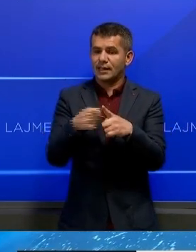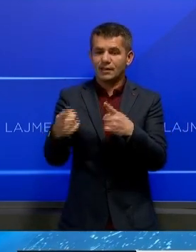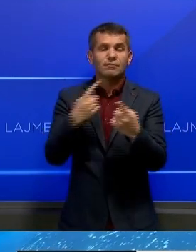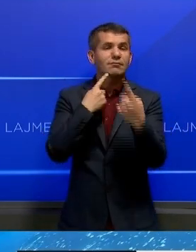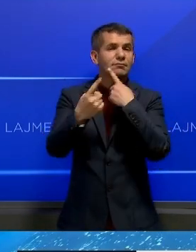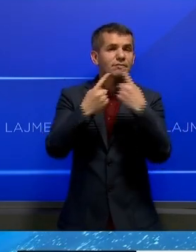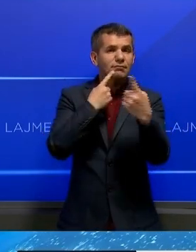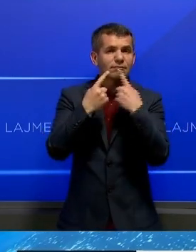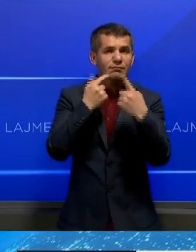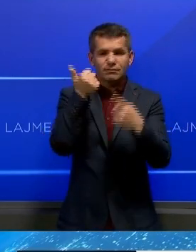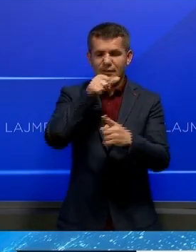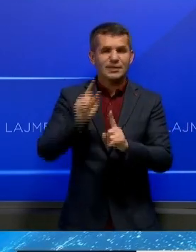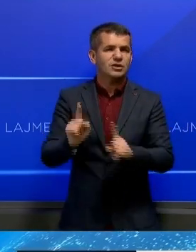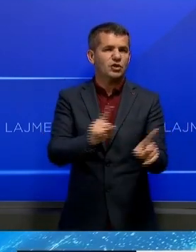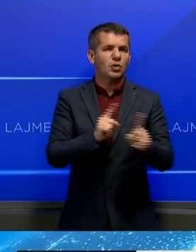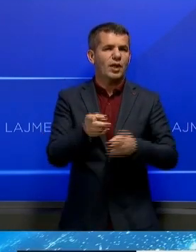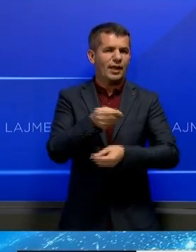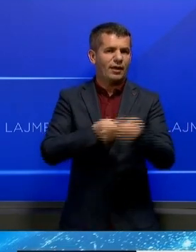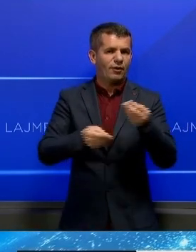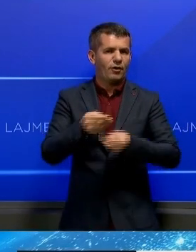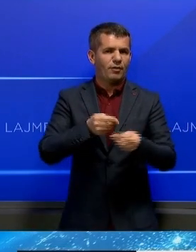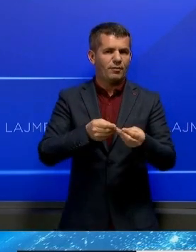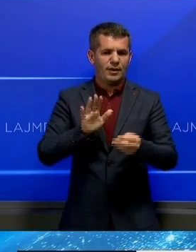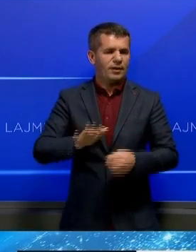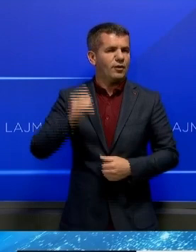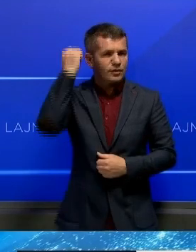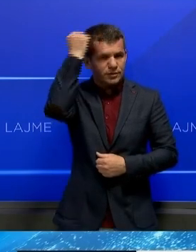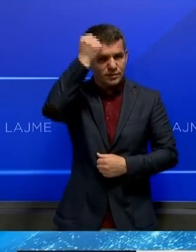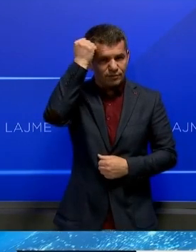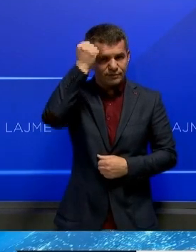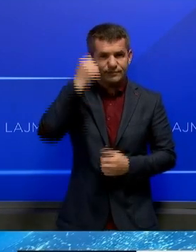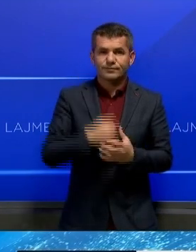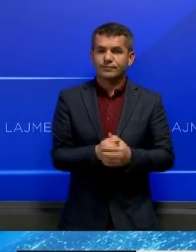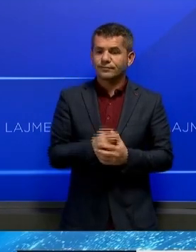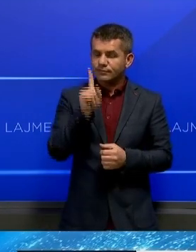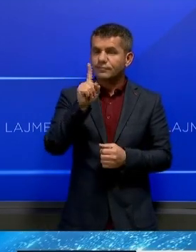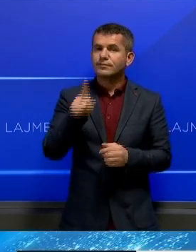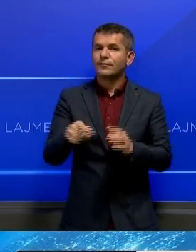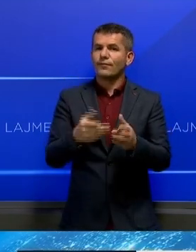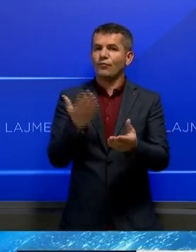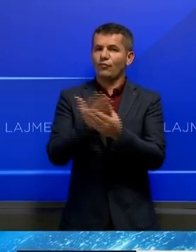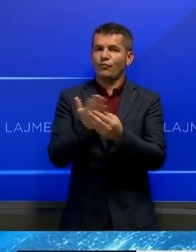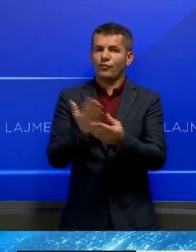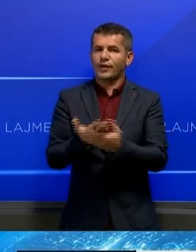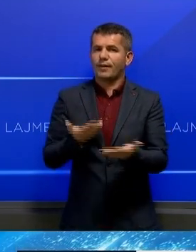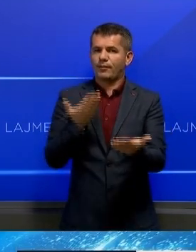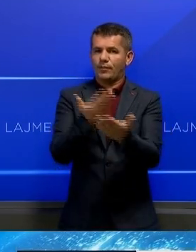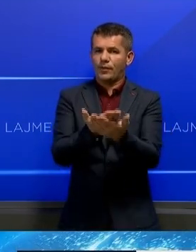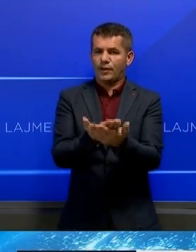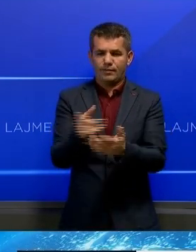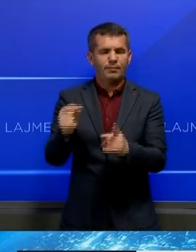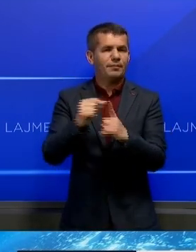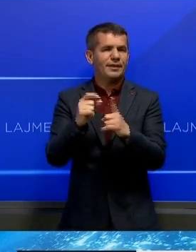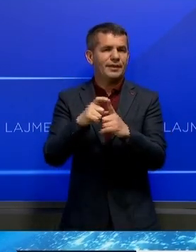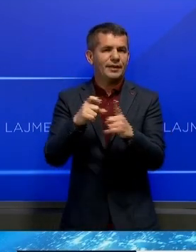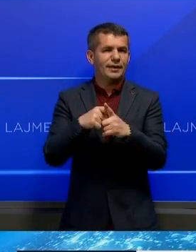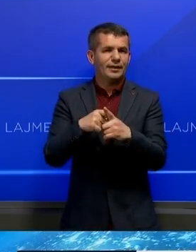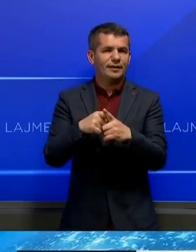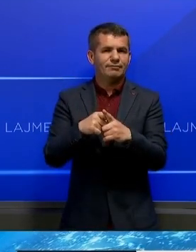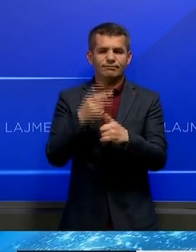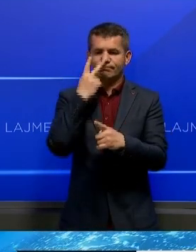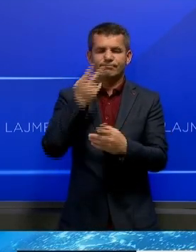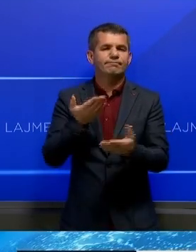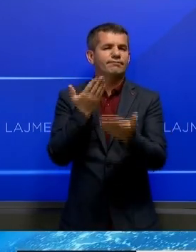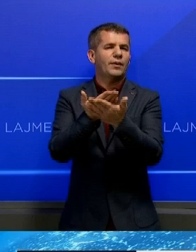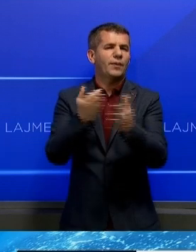zhvillua debati për gjendjen ekonomike në ko pandemije. Me gjitha të, rezoluta e përpuzuar nga partia demokratike nuk